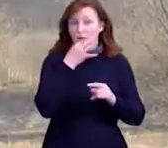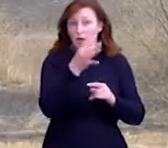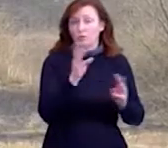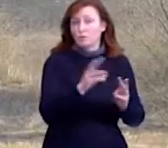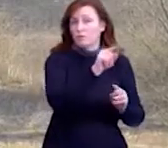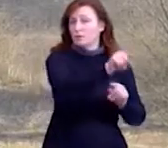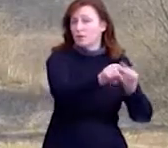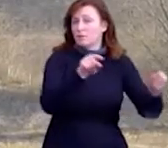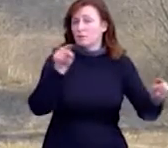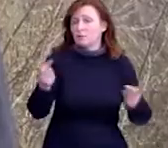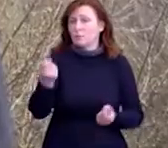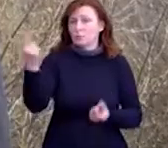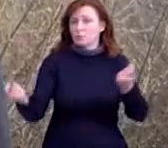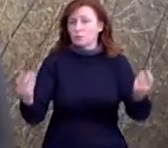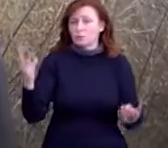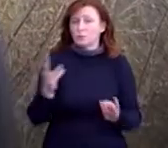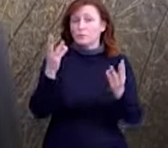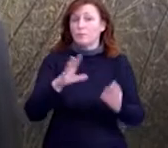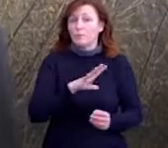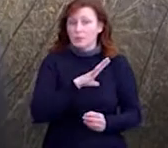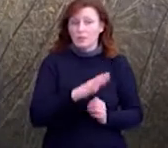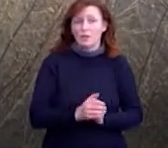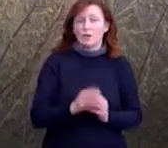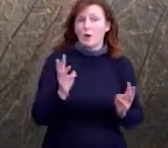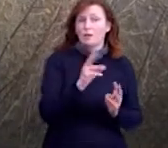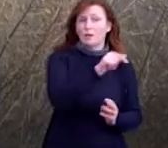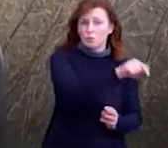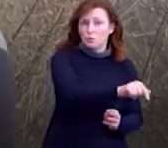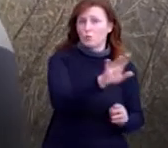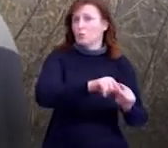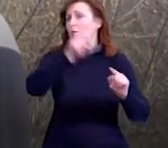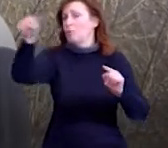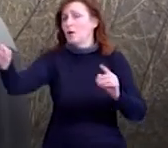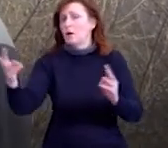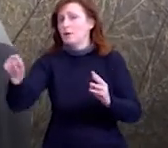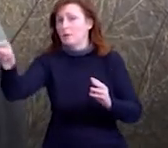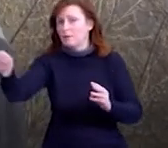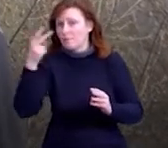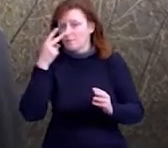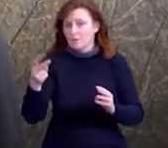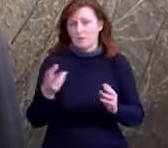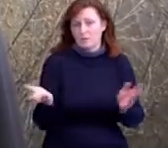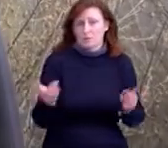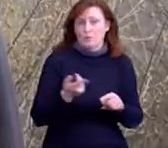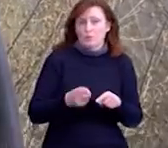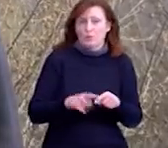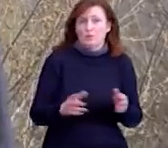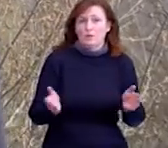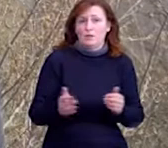'являлися в різних місцях. Горіла я наприклад заводу, горіла тут, горіла в Озичгані. Тому це